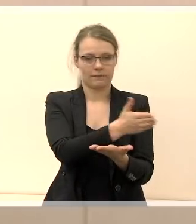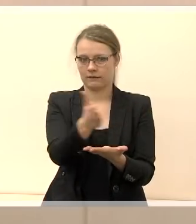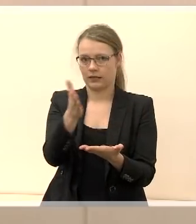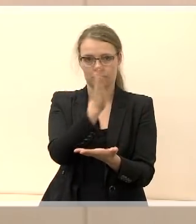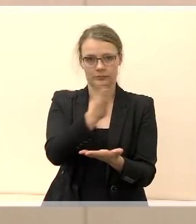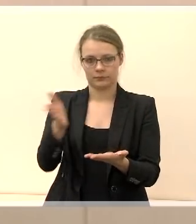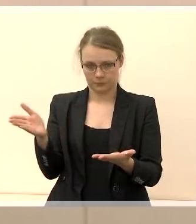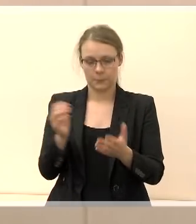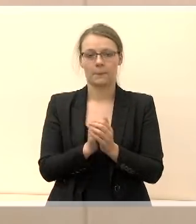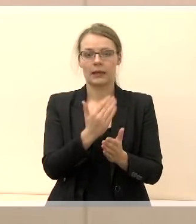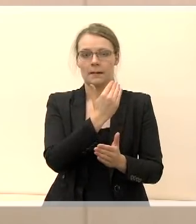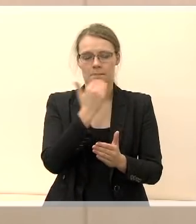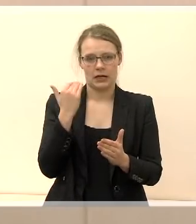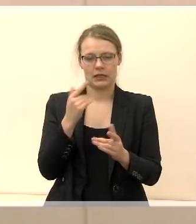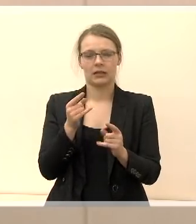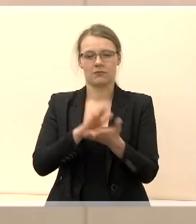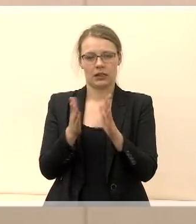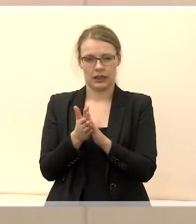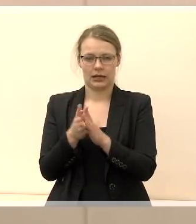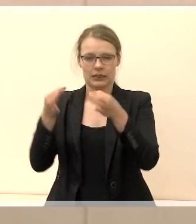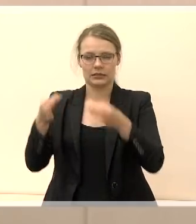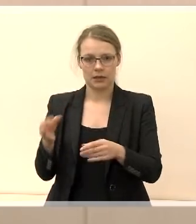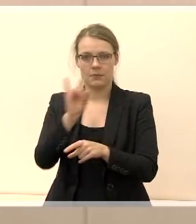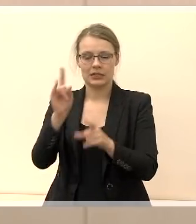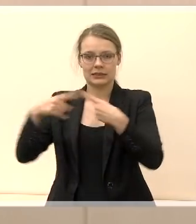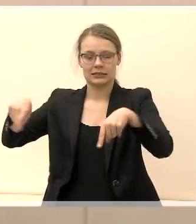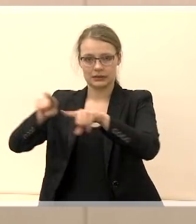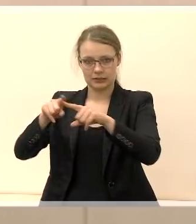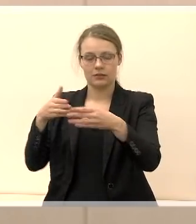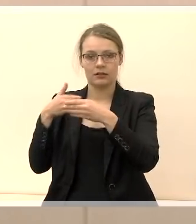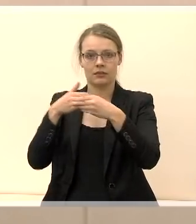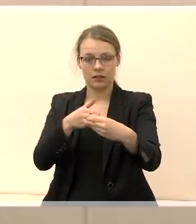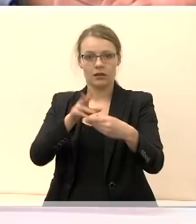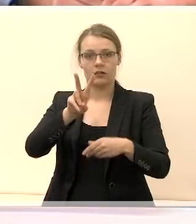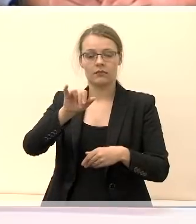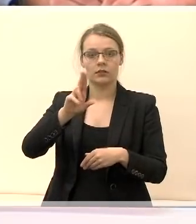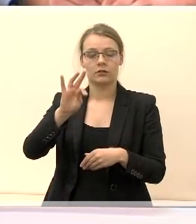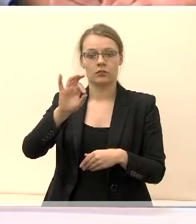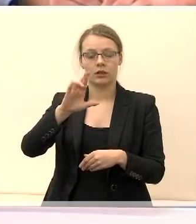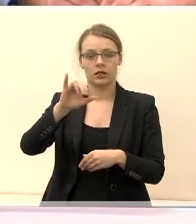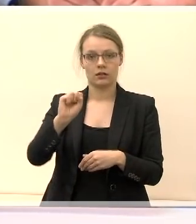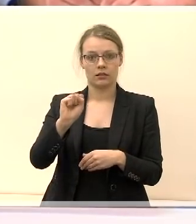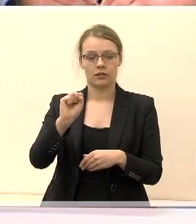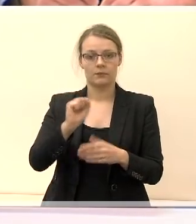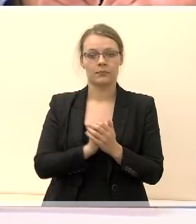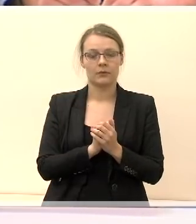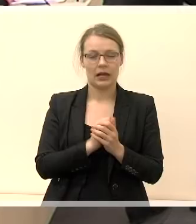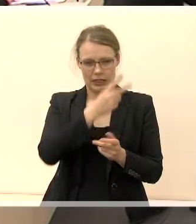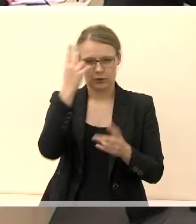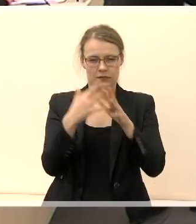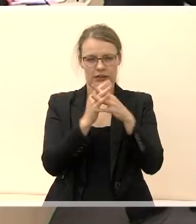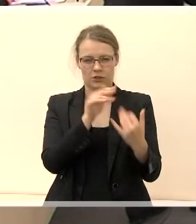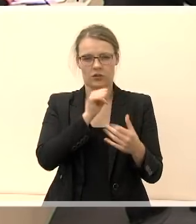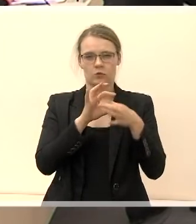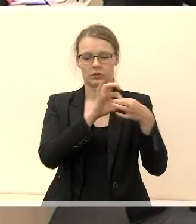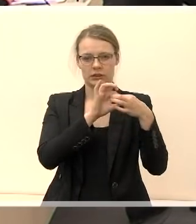partijos tvarka ir teisingumas Marijampolės skyrius ir sąrašo lyderė Viktorija Dabkevičinė. Lietuvos valstiečių ir žalių